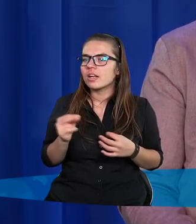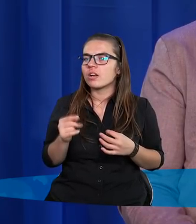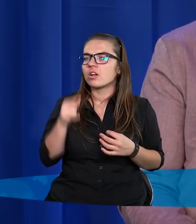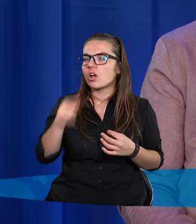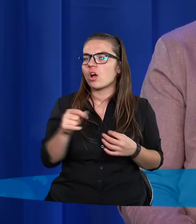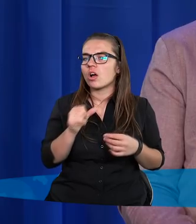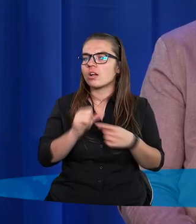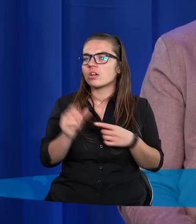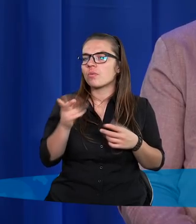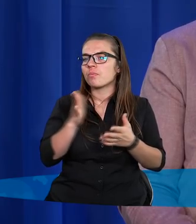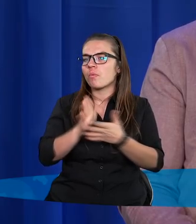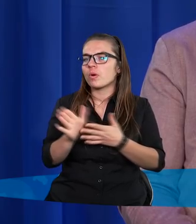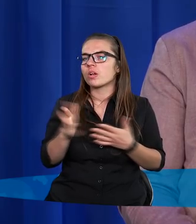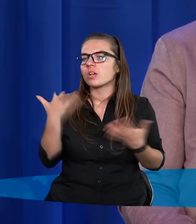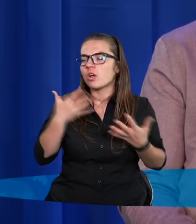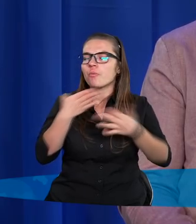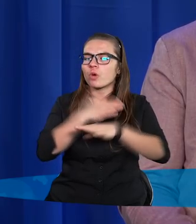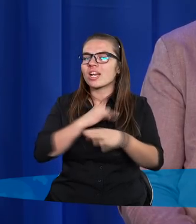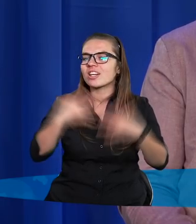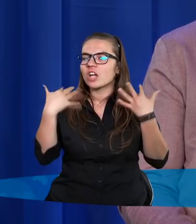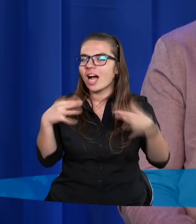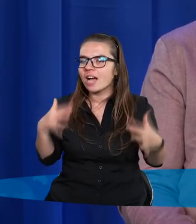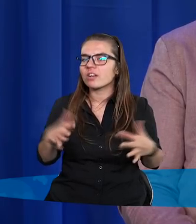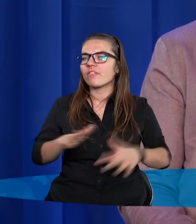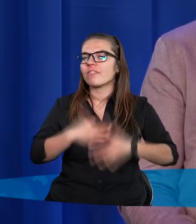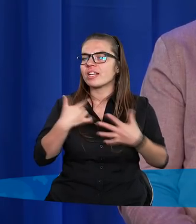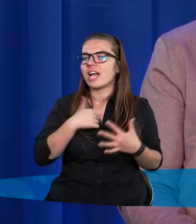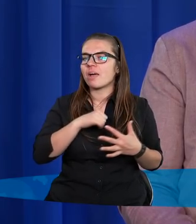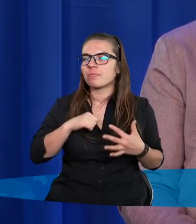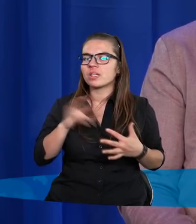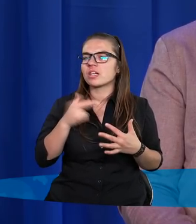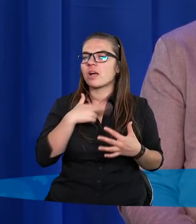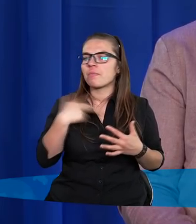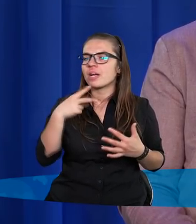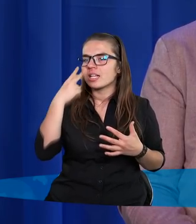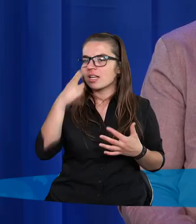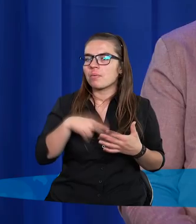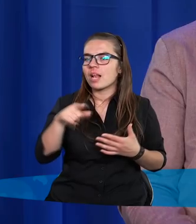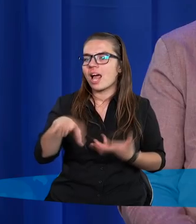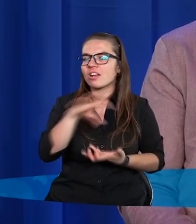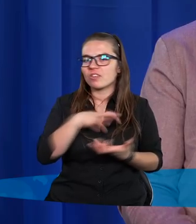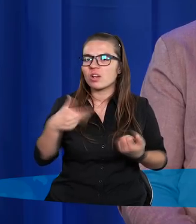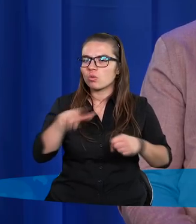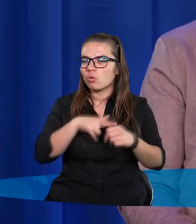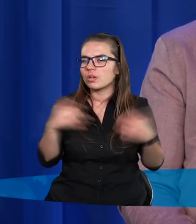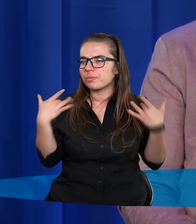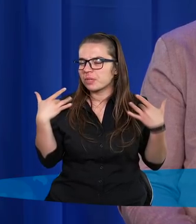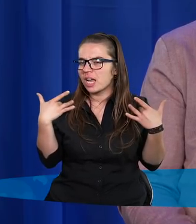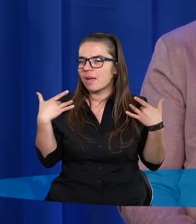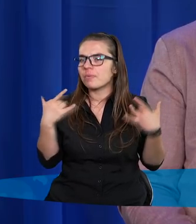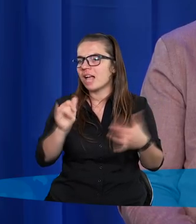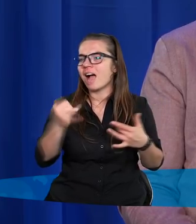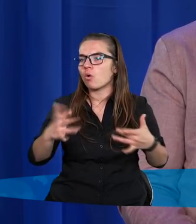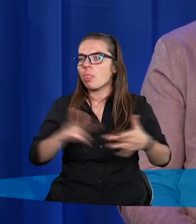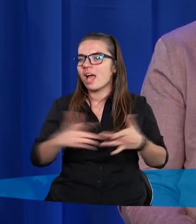Oni chcą podzielić się życiem. Oni chcą podzielić się radością. I wydaje mi się, że my nie patrzymy na świat, w którym żyjemy, tylko jako na